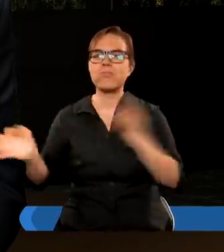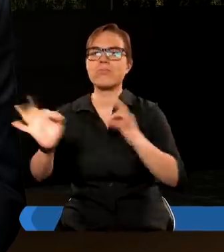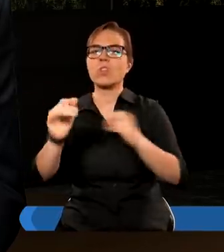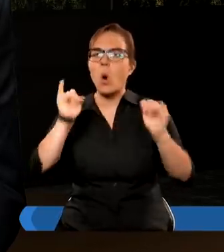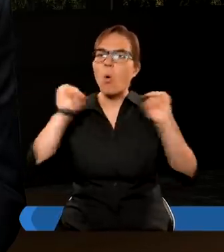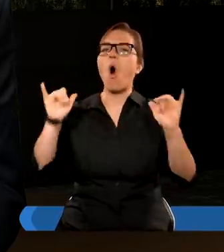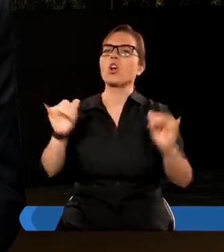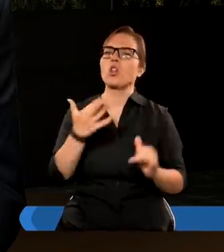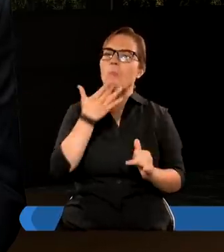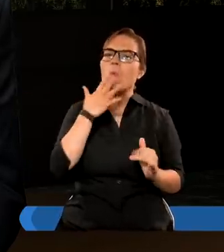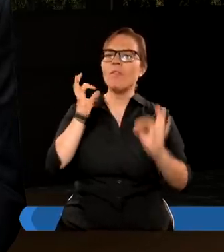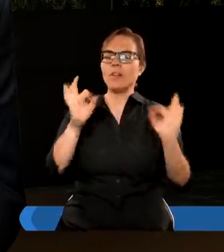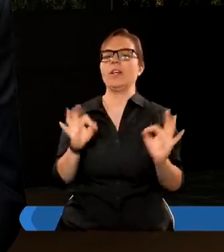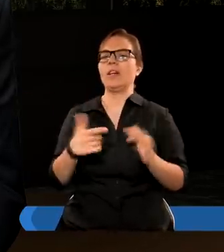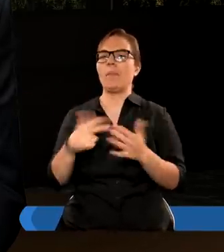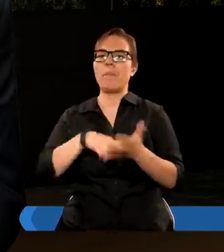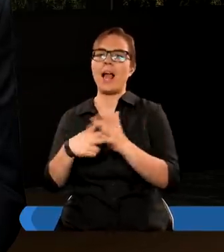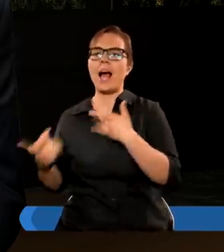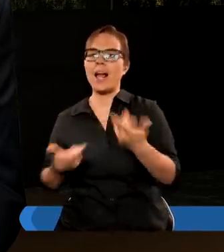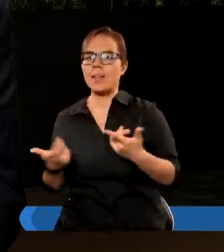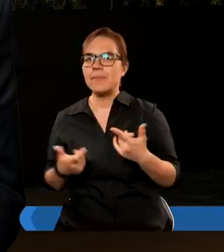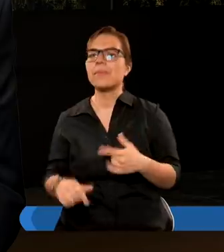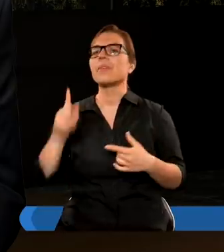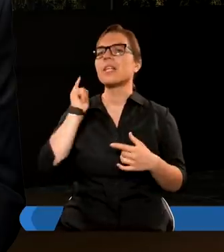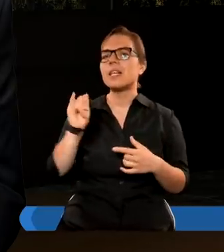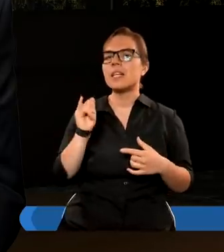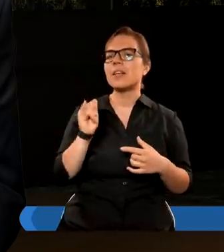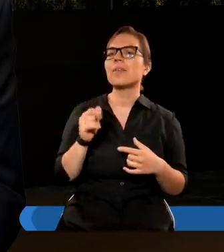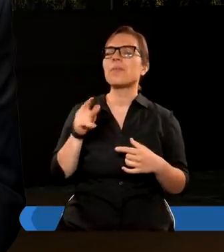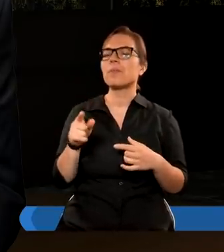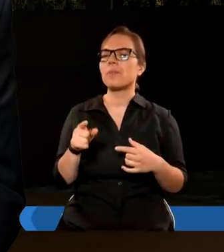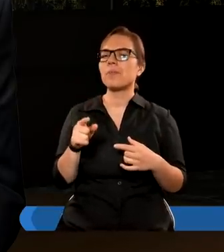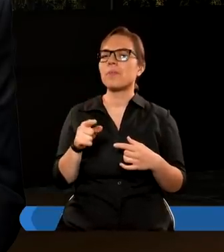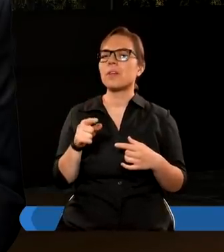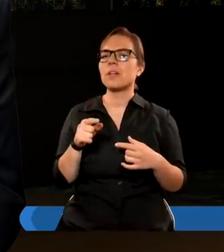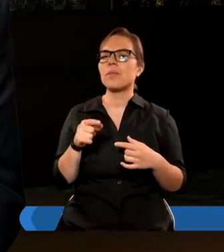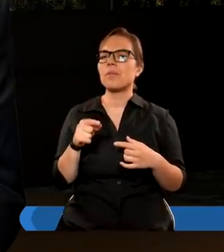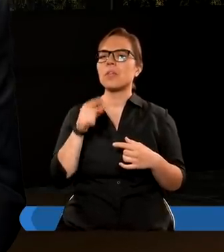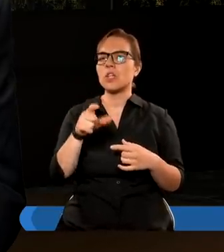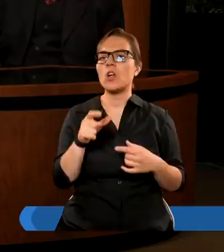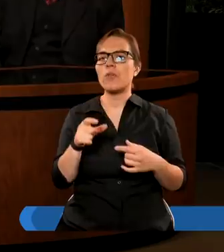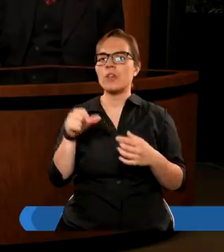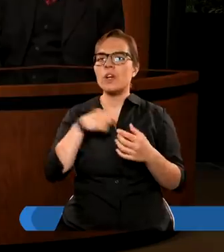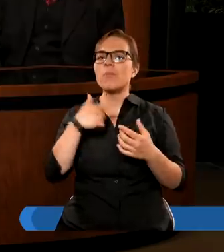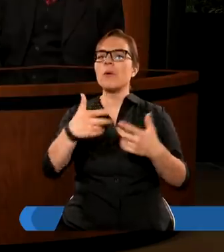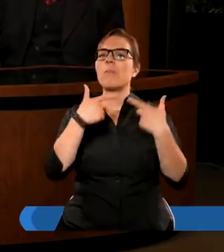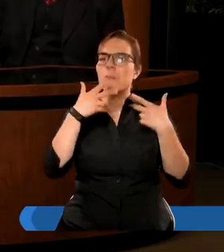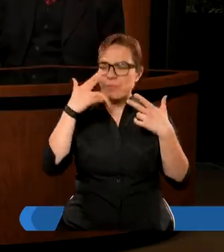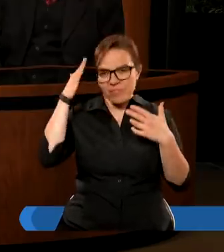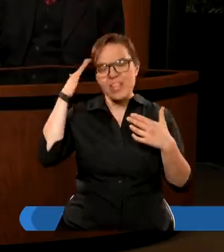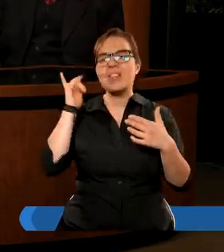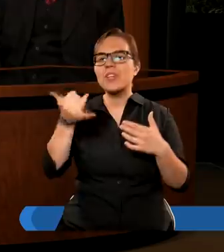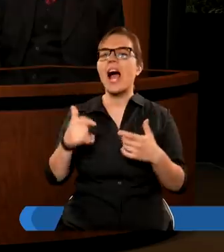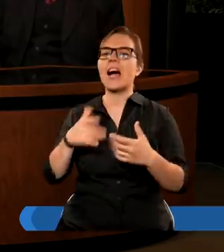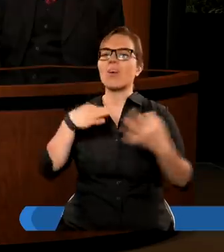jak tutaj w tym pierwszym cytacie i widziałem innego anioła lecącego przez środek nieba, a więc przez środek